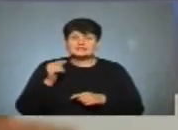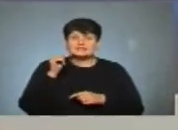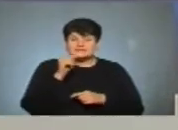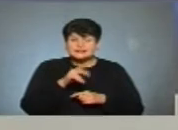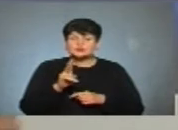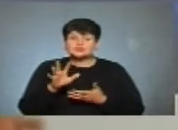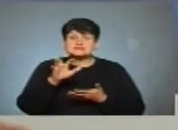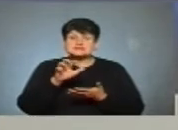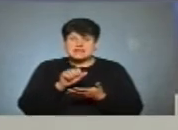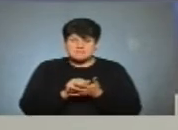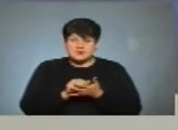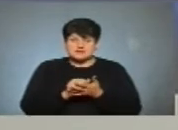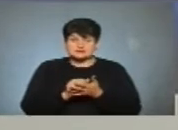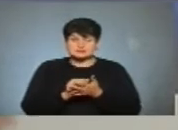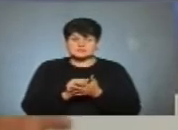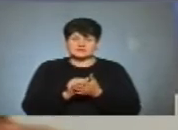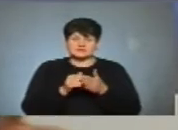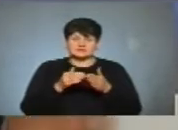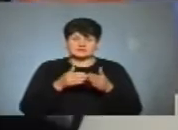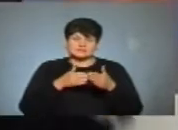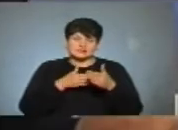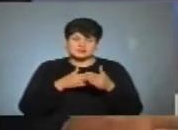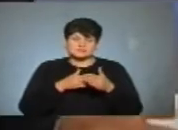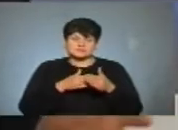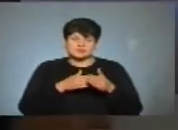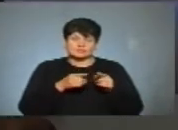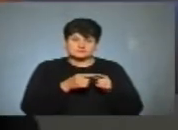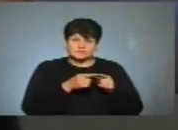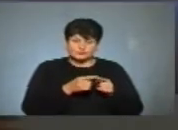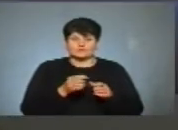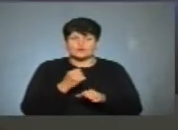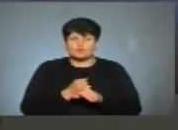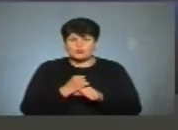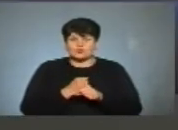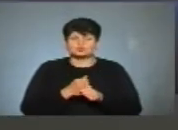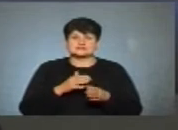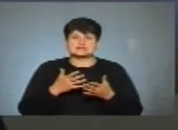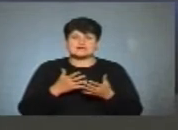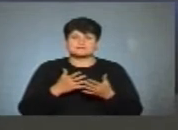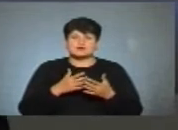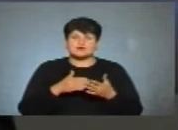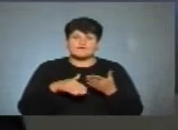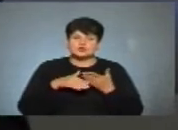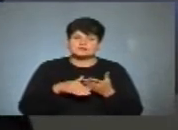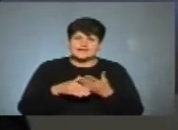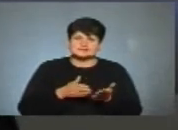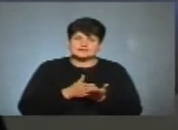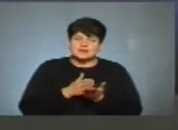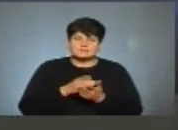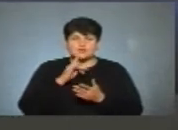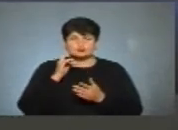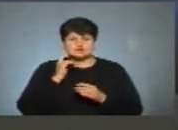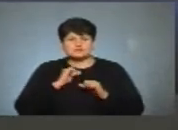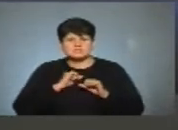які займаються десь в тилу якоюсь роботою, тобто це і якісь волонтерські напрямки, громадські проекти, і молодіжне дитяче